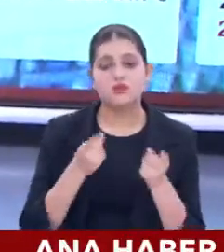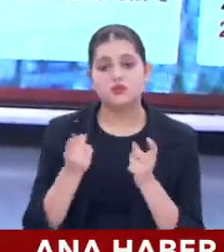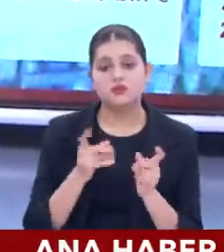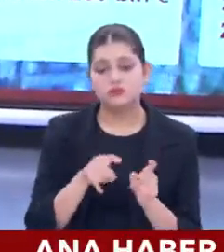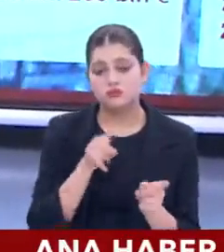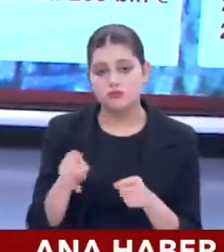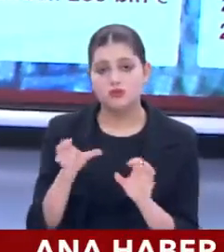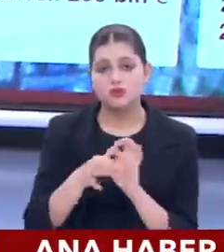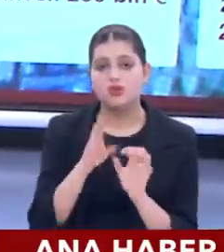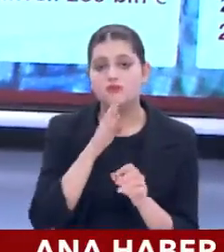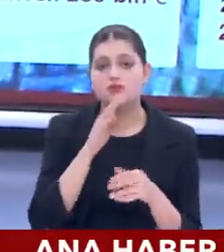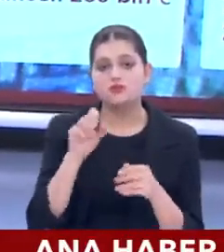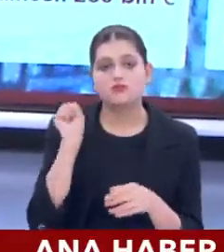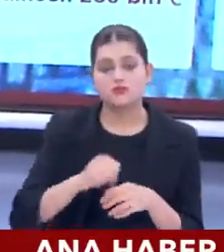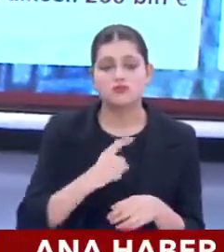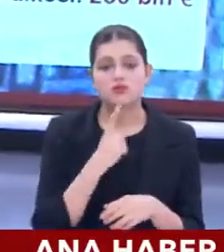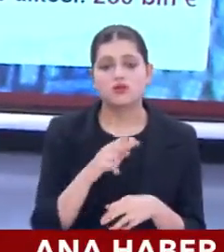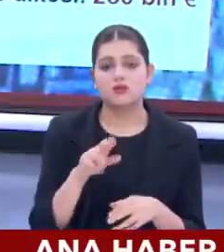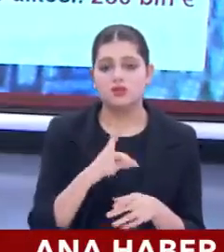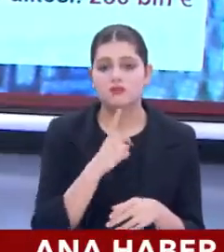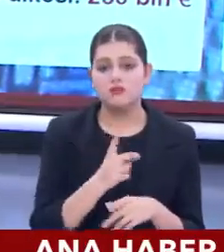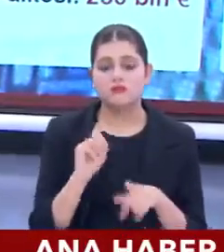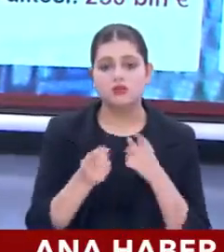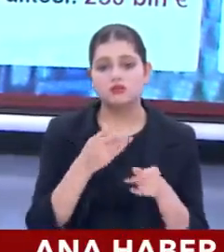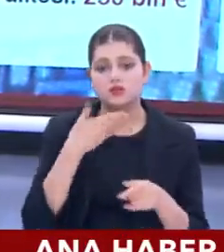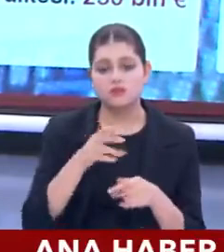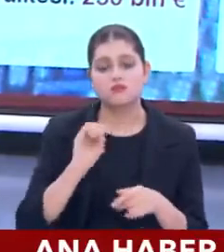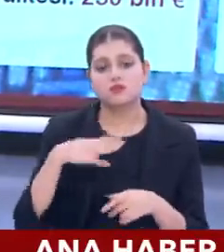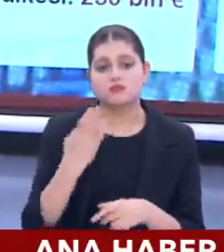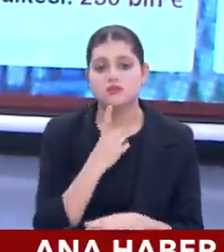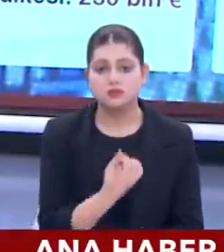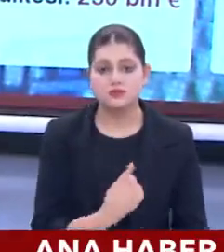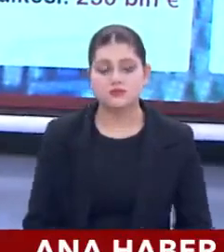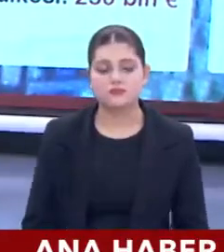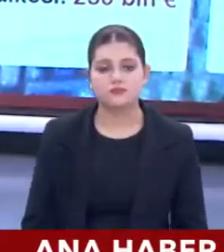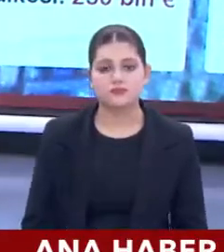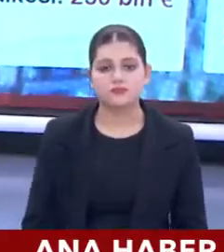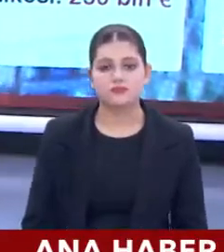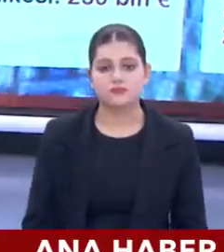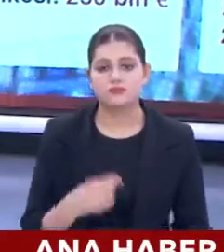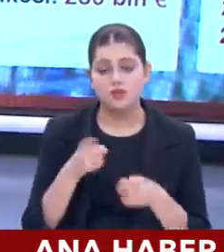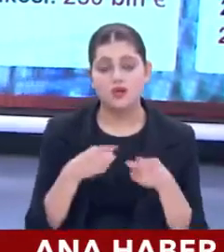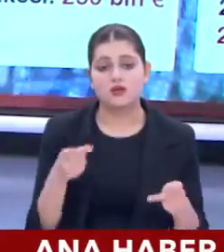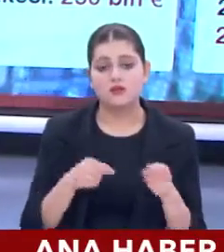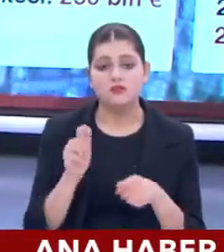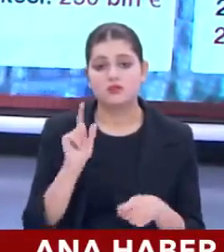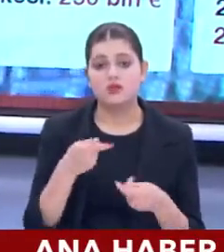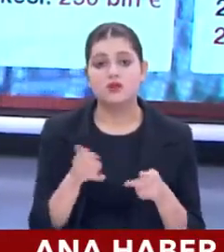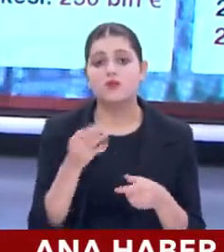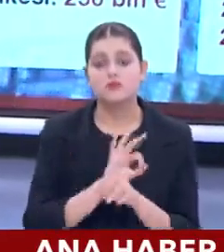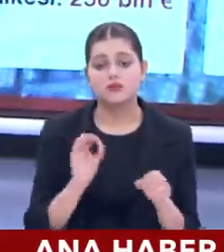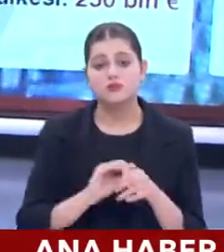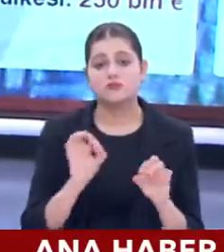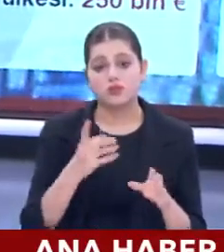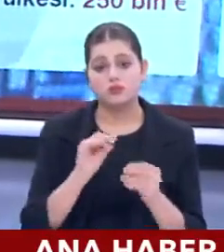bir noktada bir yabancı karşılıklığı gibi bir şekilde lanse etmek başka bir şeydir. Bunları birbirinden ayıracaksınız. Ayırmadığınız zaman